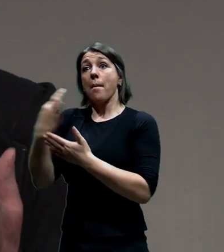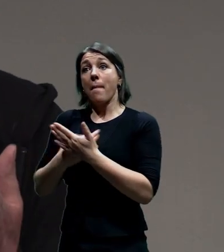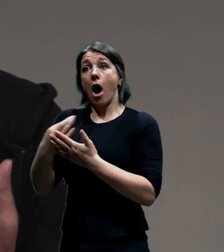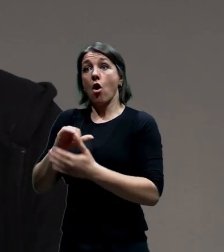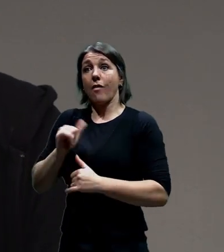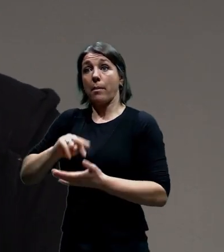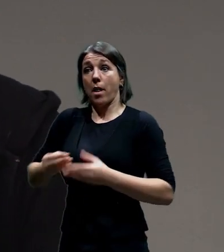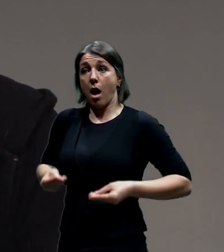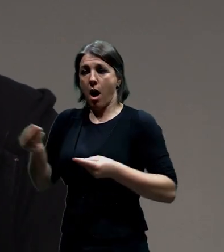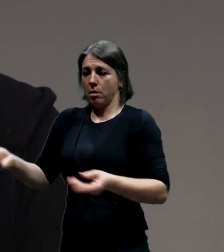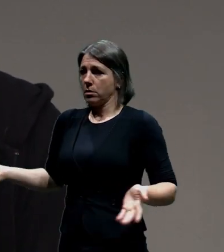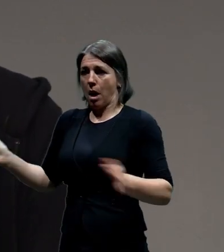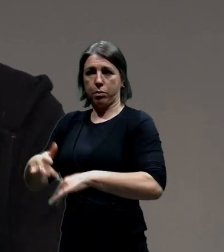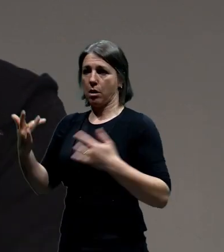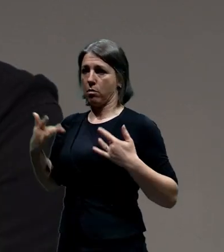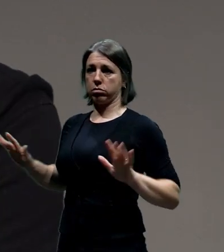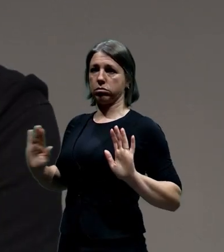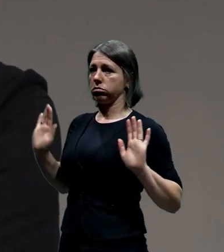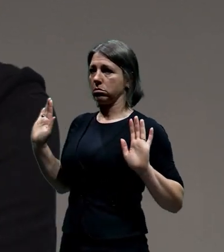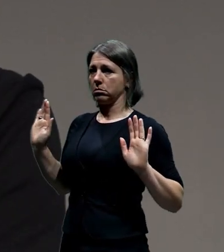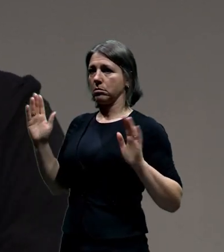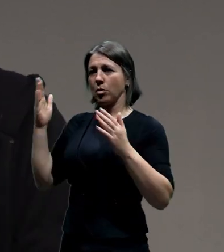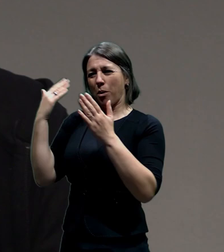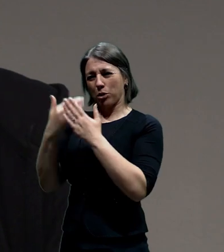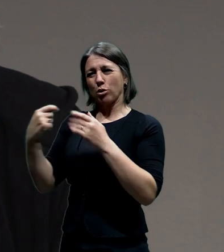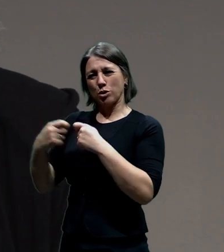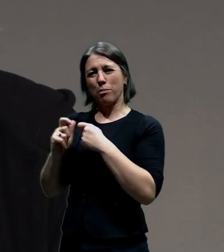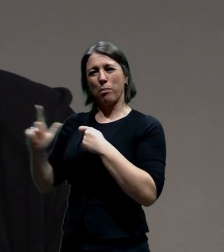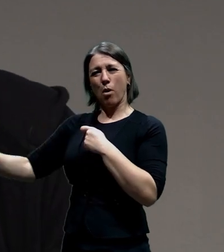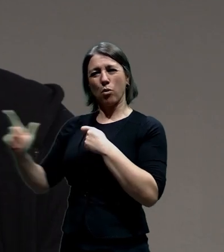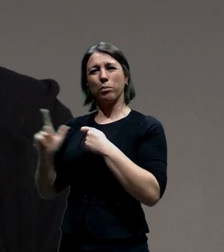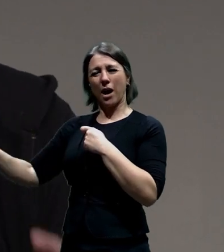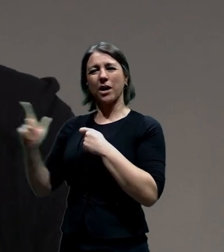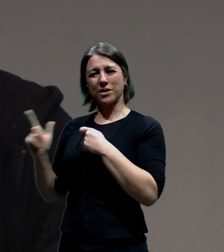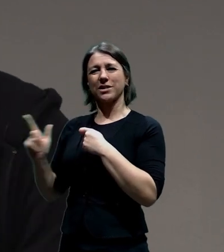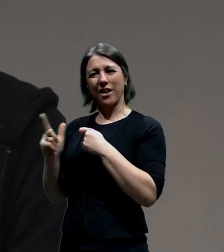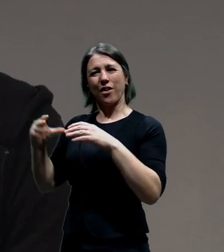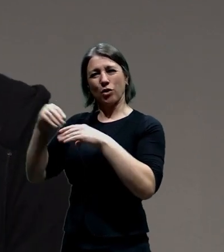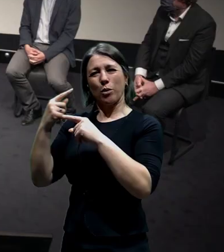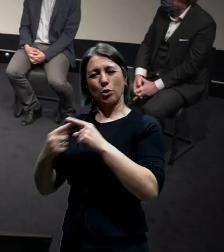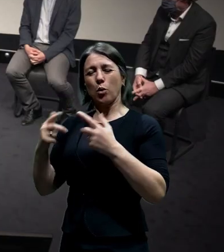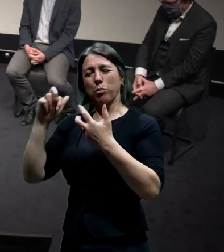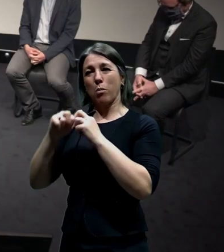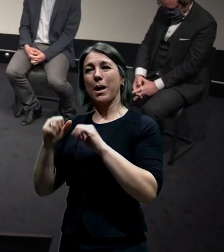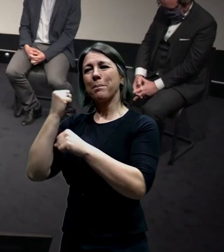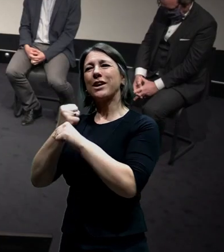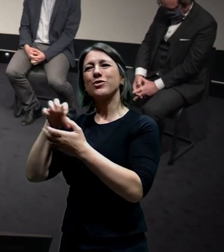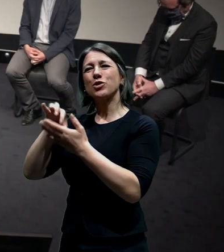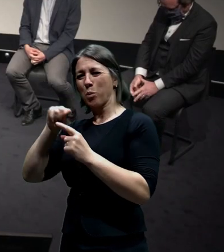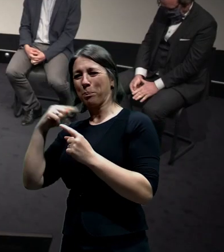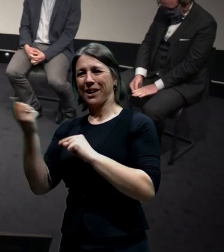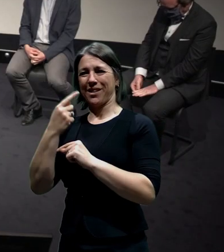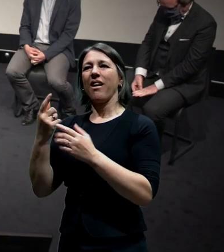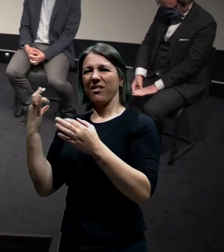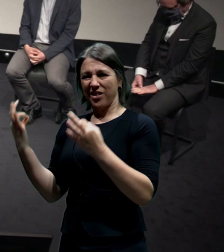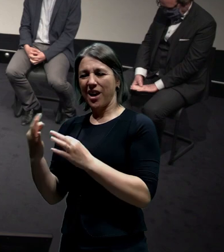by to tady jednoznačně zaznělo. A v tom je třeba ta naše spolupráce, ty pracovní skupiny vlastně trošku komplikovaná. To je vlastně,